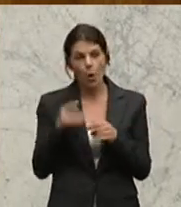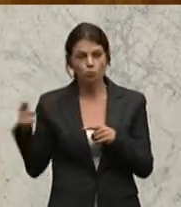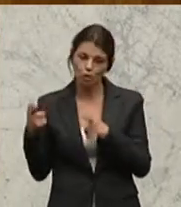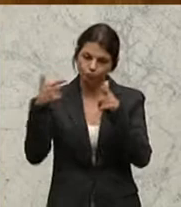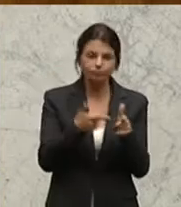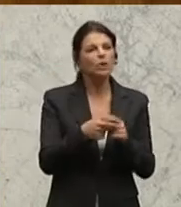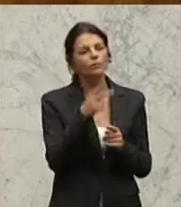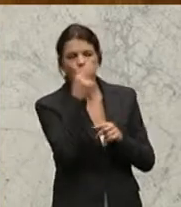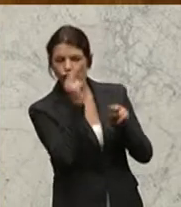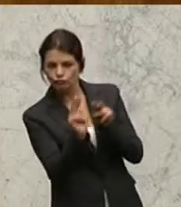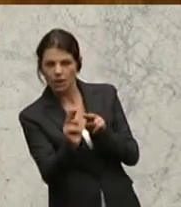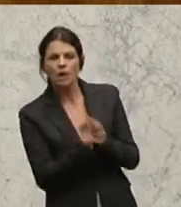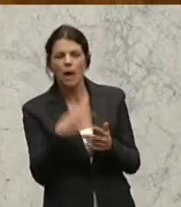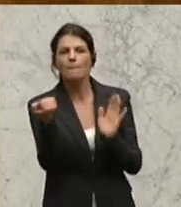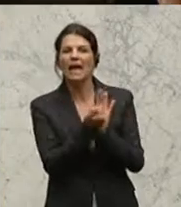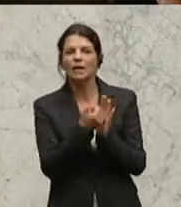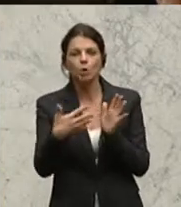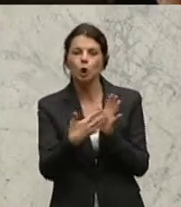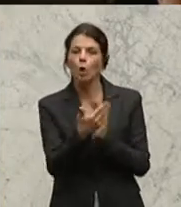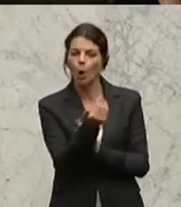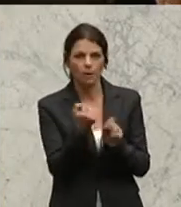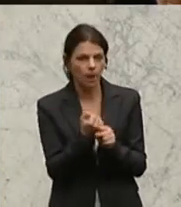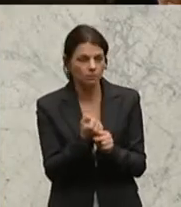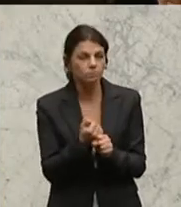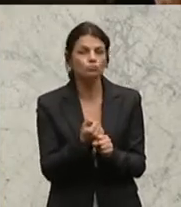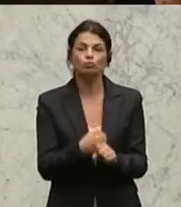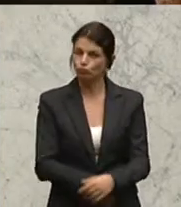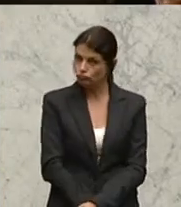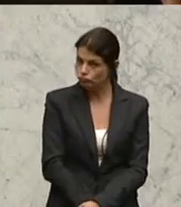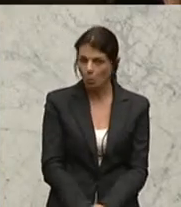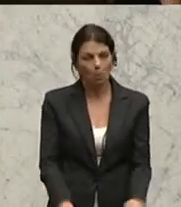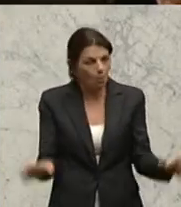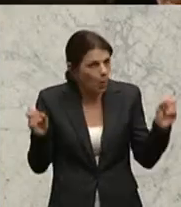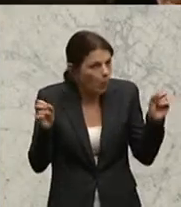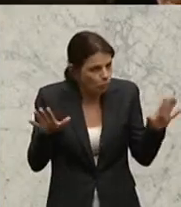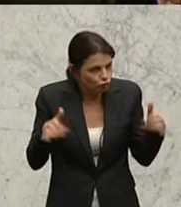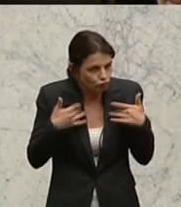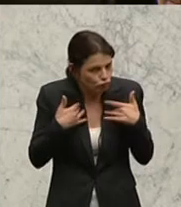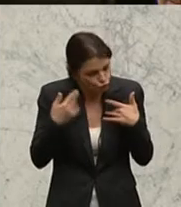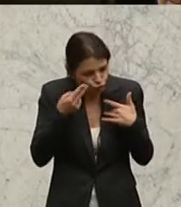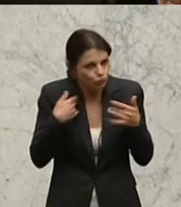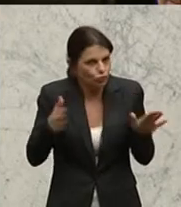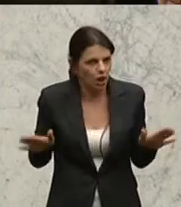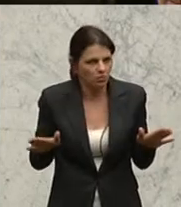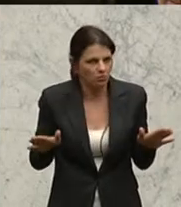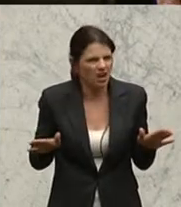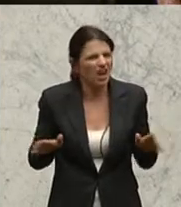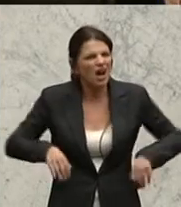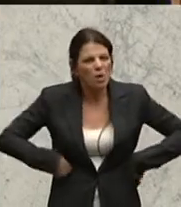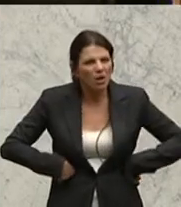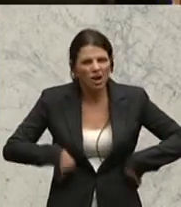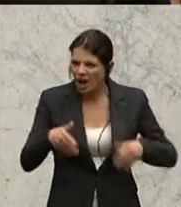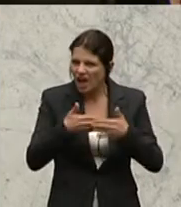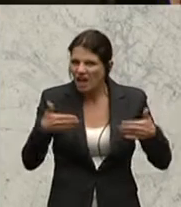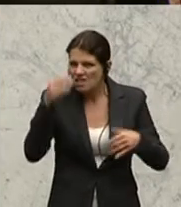um eine Passkontrolle durchzuführen. Das ist für mich vollkommen erklärlich. Dass aber mittlerweile bei der Grenzpolizei